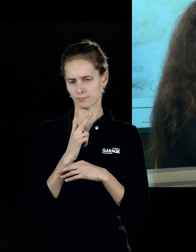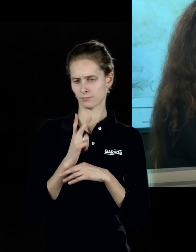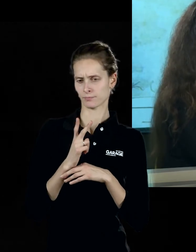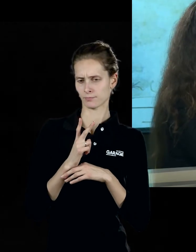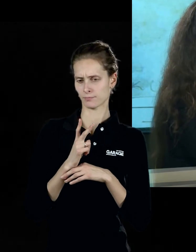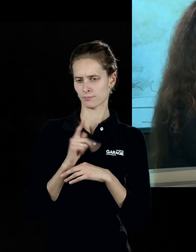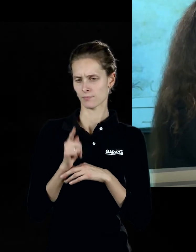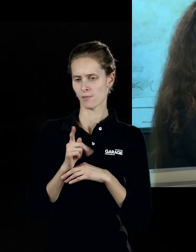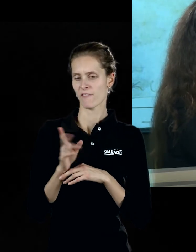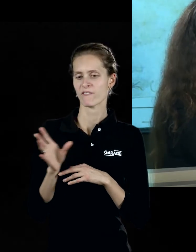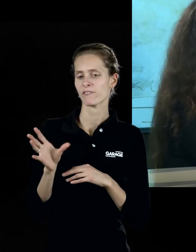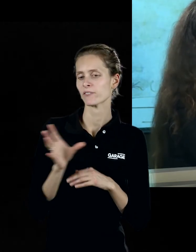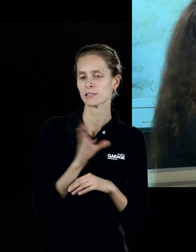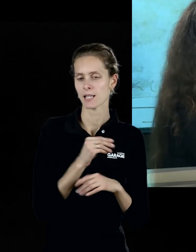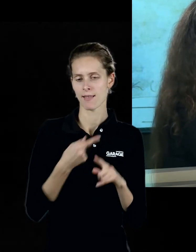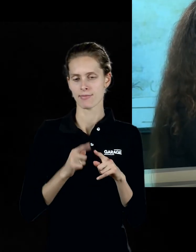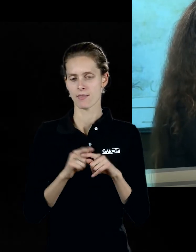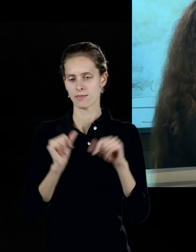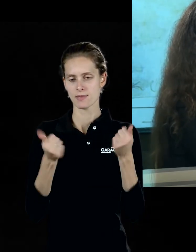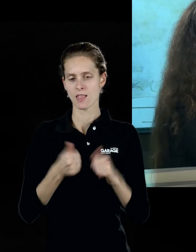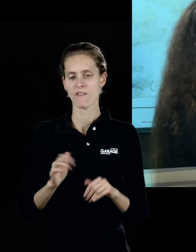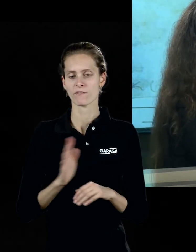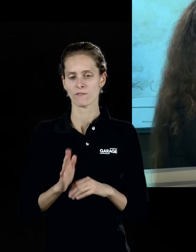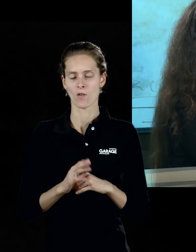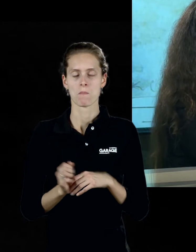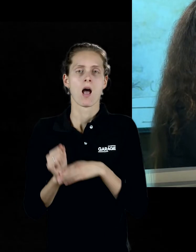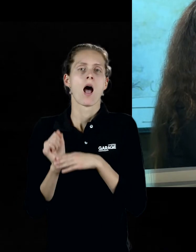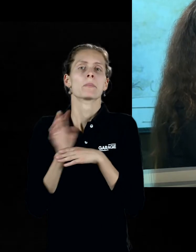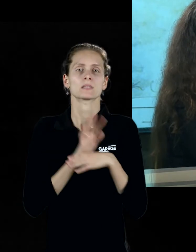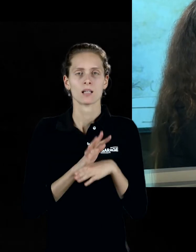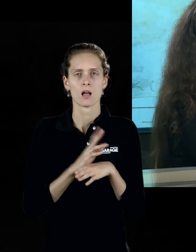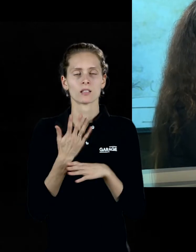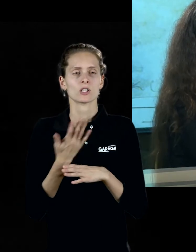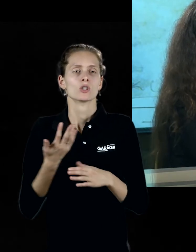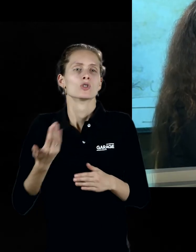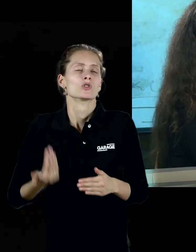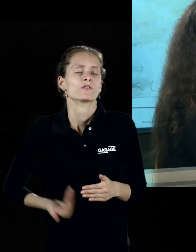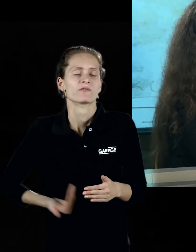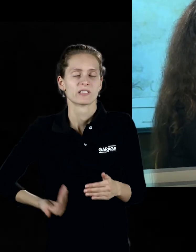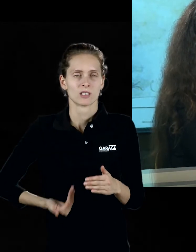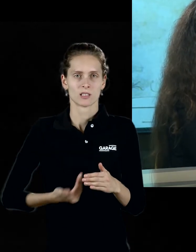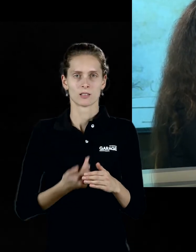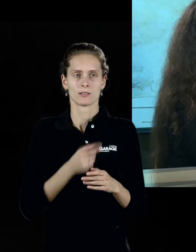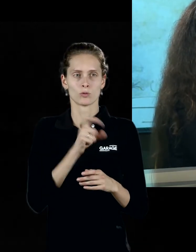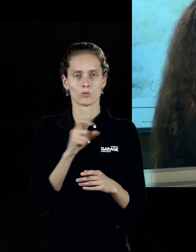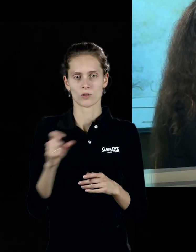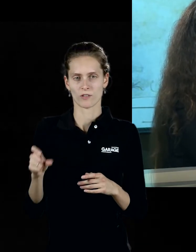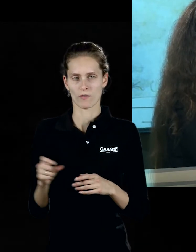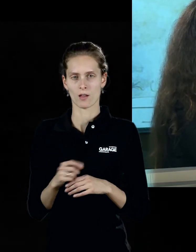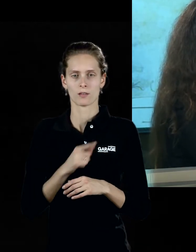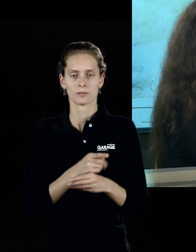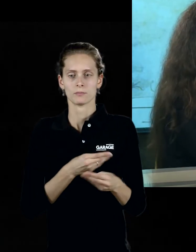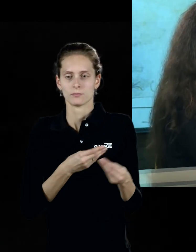эти все штуки – это не формы абстрактные, да, а некие живые существа, населяющие другую реальность, есть всегда